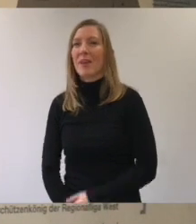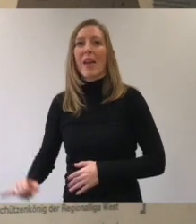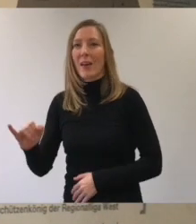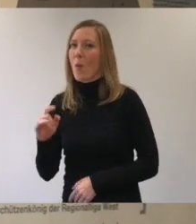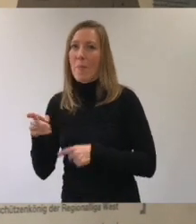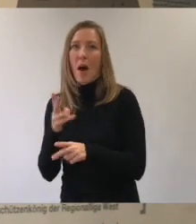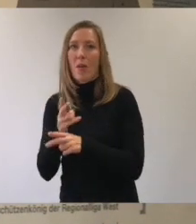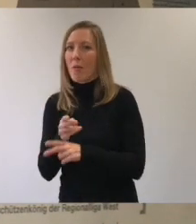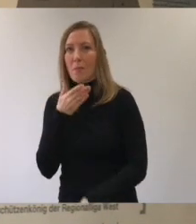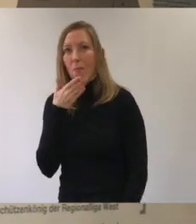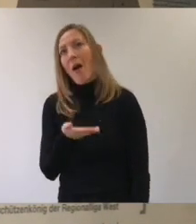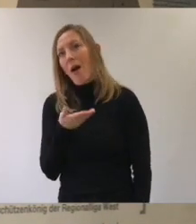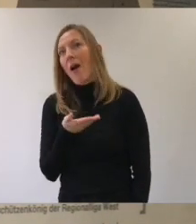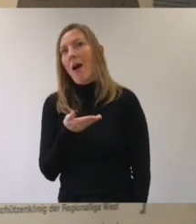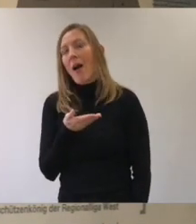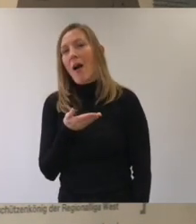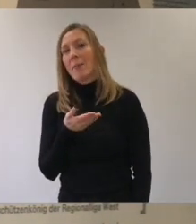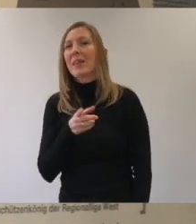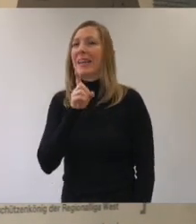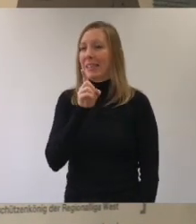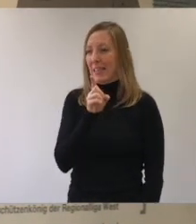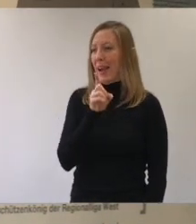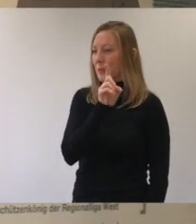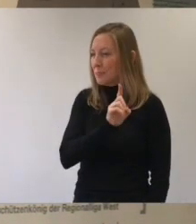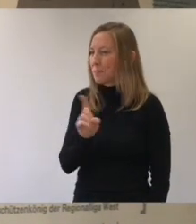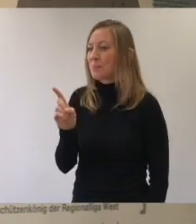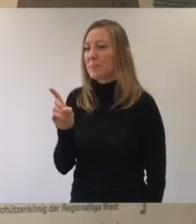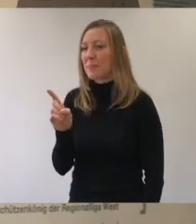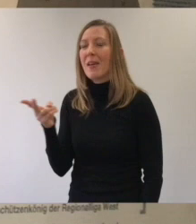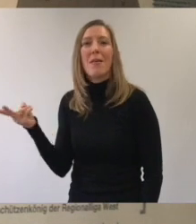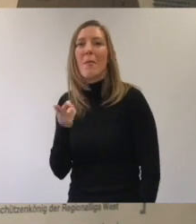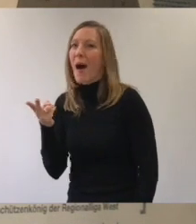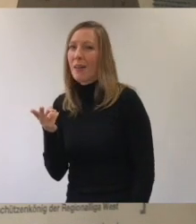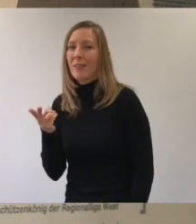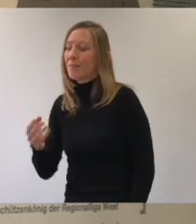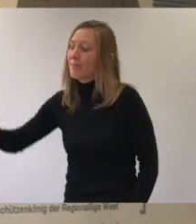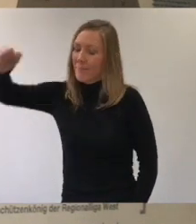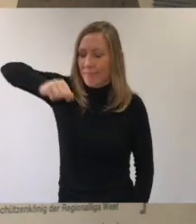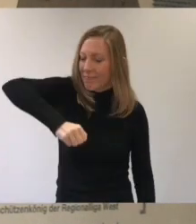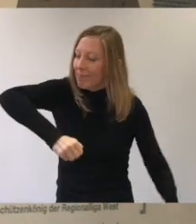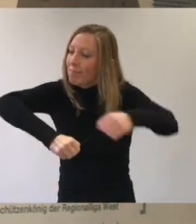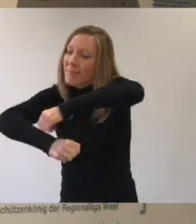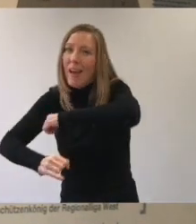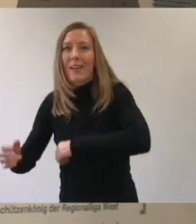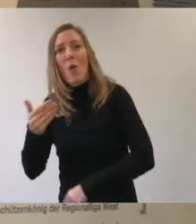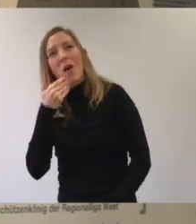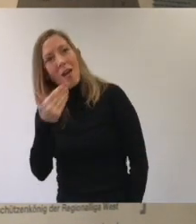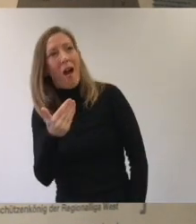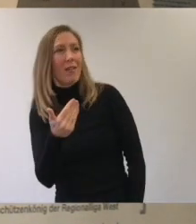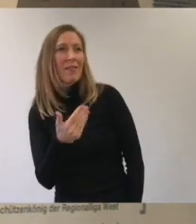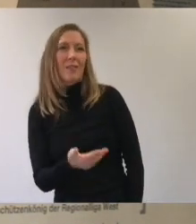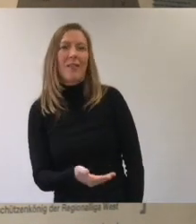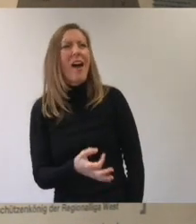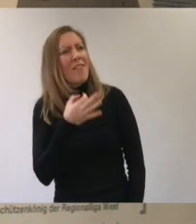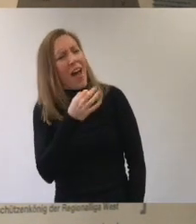Ingo ist immer noch sprachlos. Dann steht Dirk vor ihm. Die beiden Freunde umarmen sich. Ingo bedankt sich